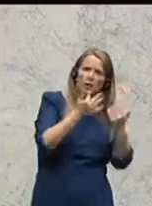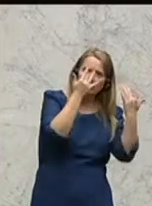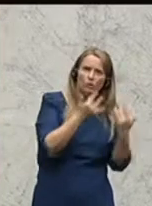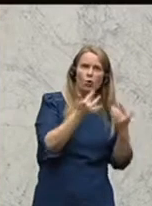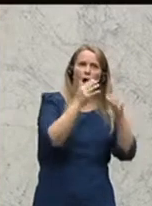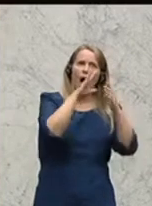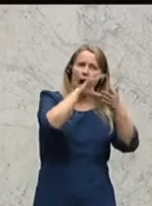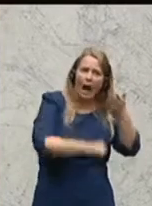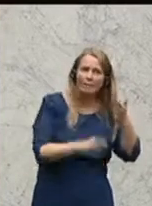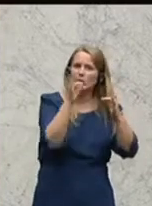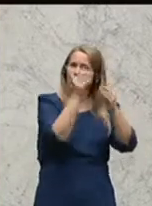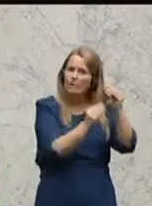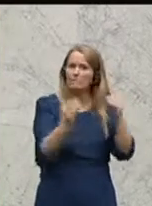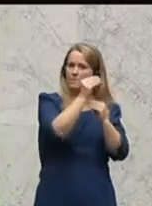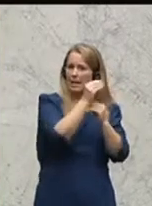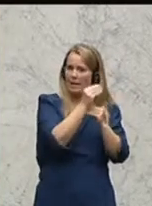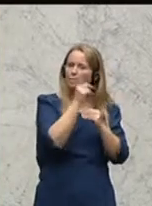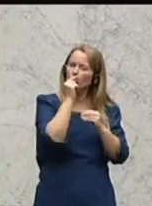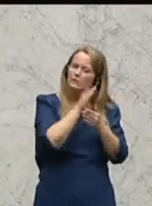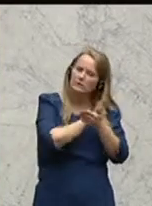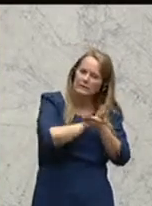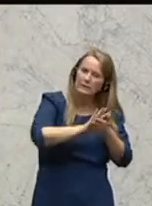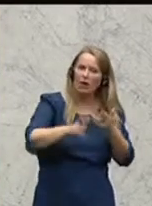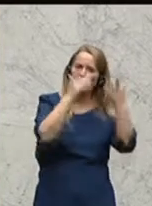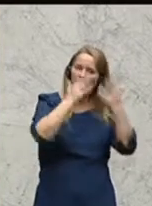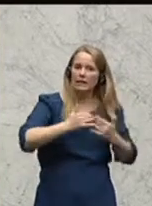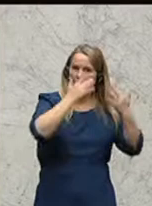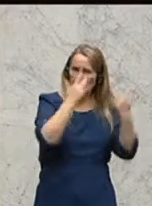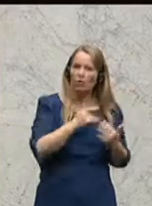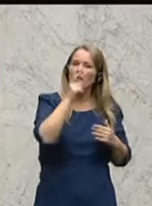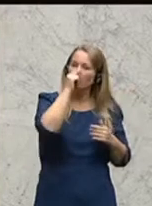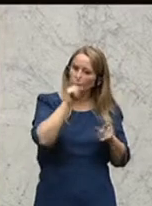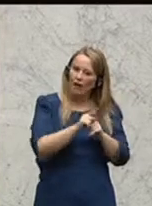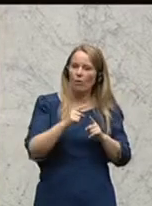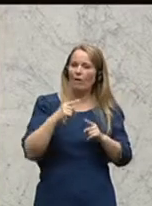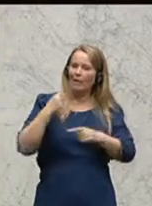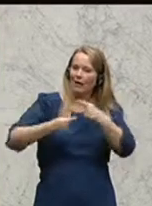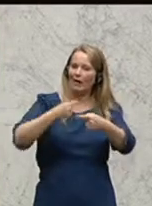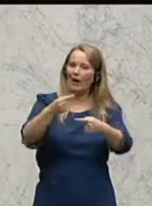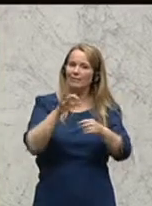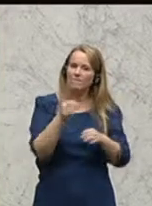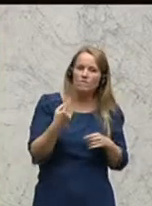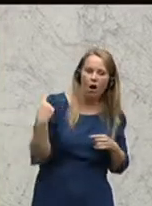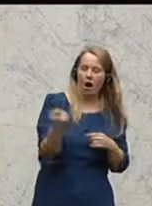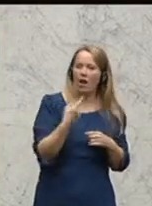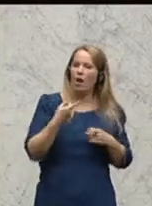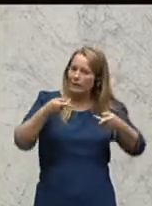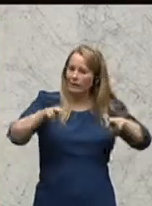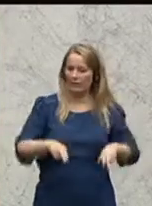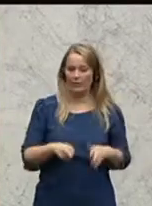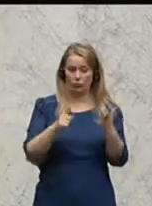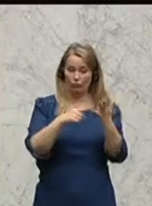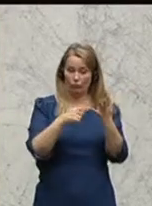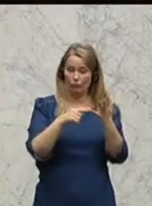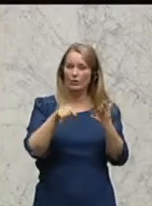das heißt nach ganz sauberen Berechnungsmethoden und damit auch einer intergenerativen Gerechtigkeit. Fünfter und letzter Punkt, der